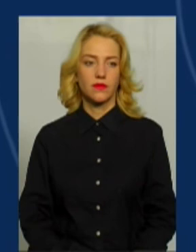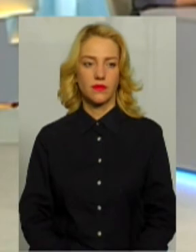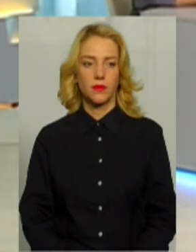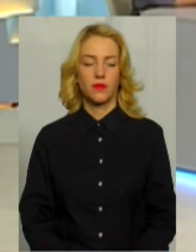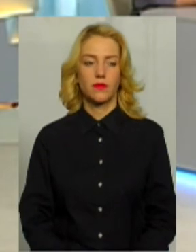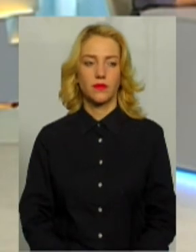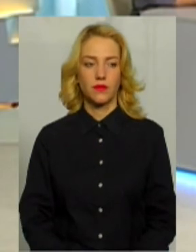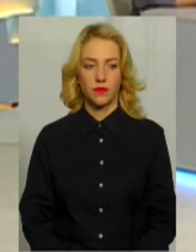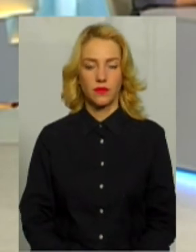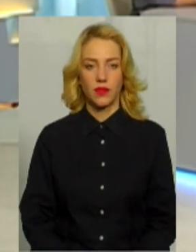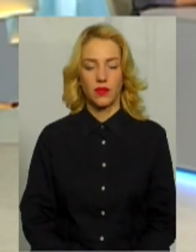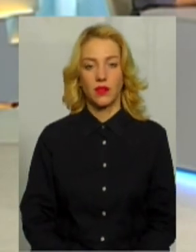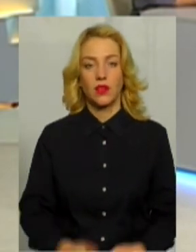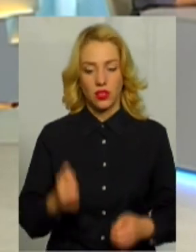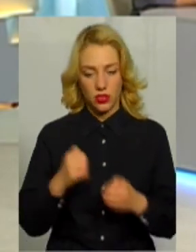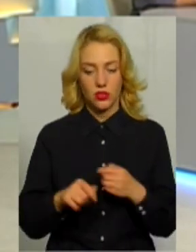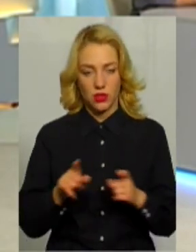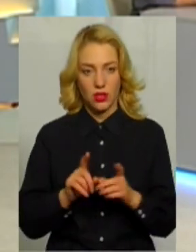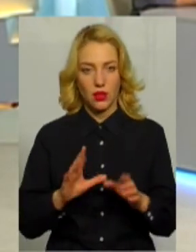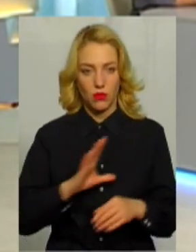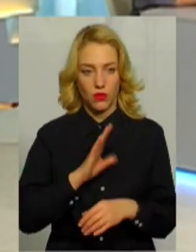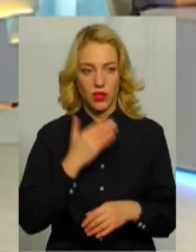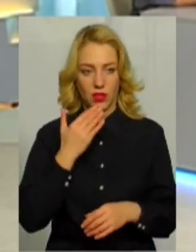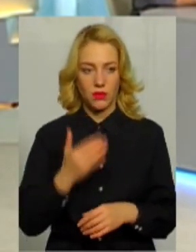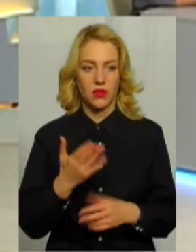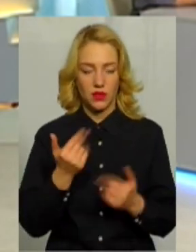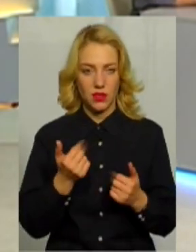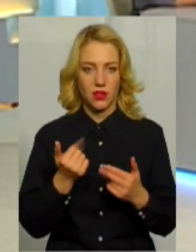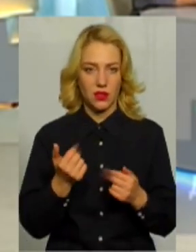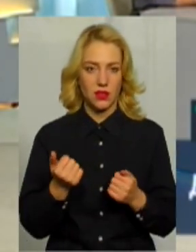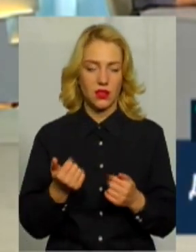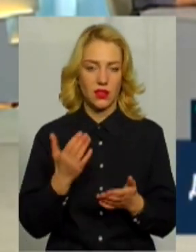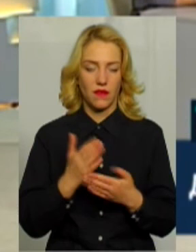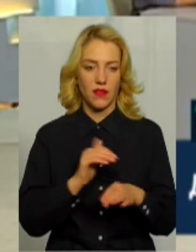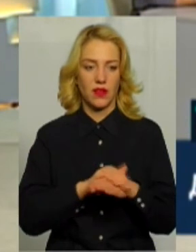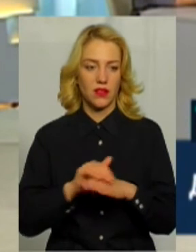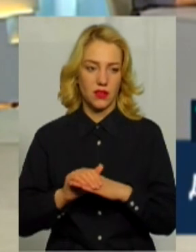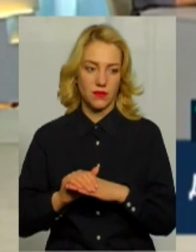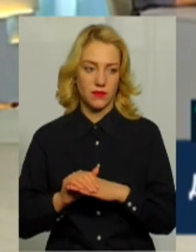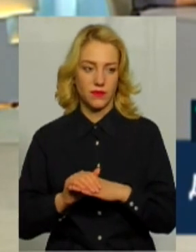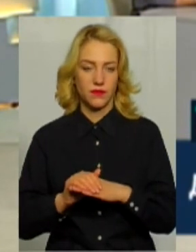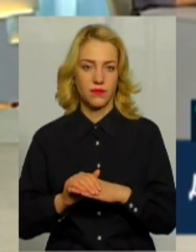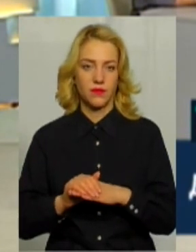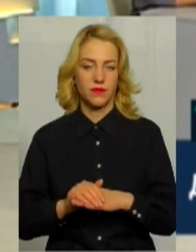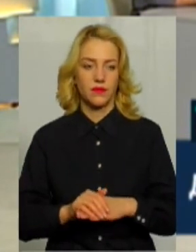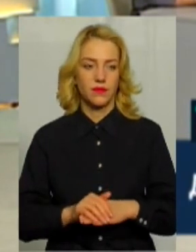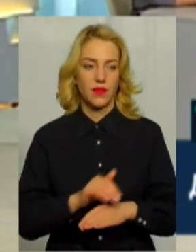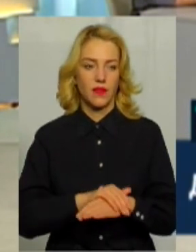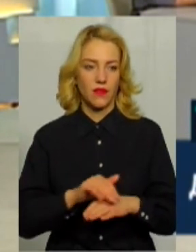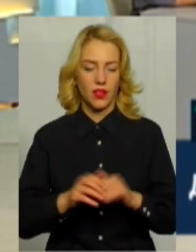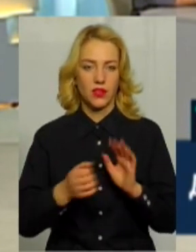Пане Вадиме, часто таке буває? Так, звичайно, є факти, вони